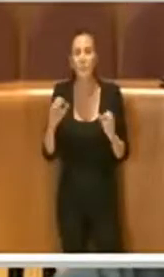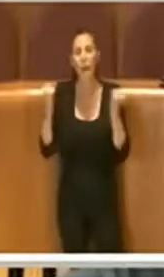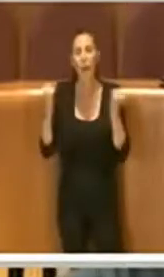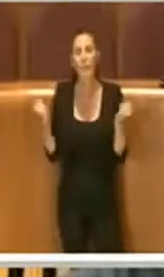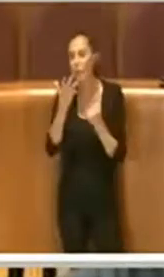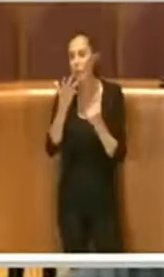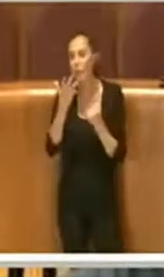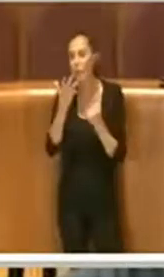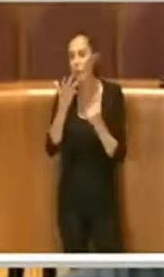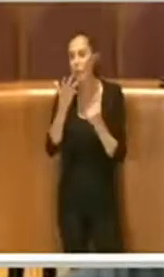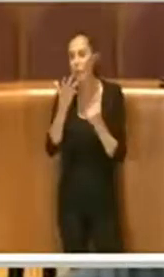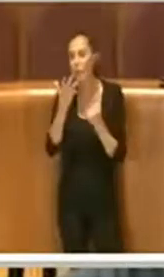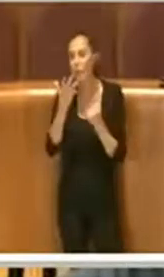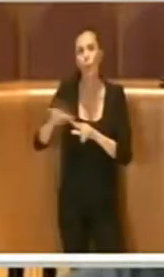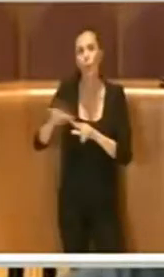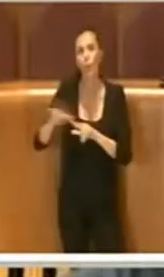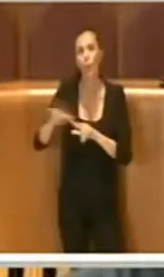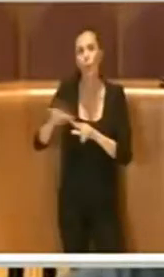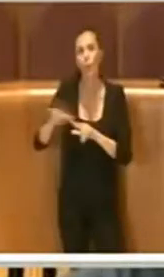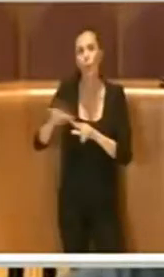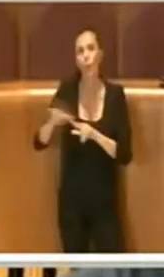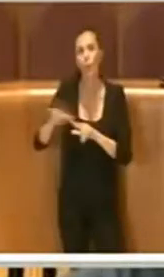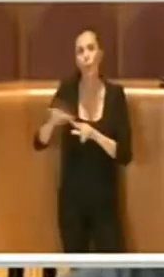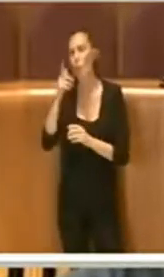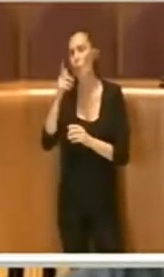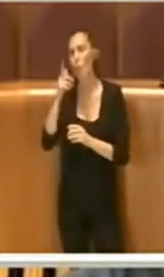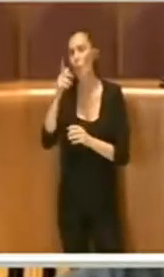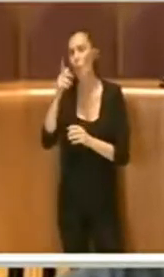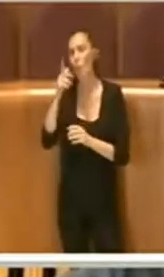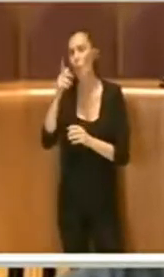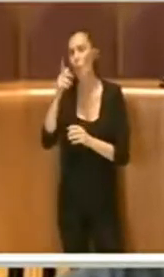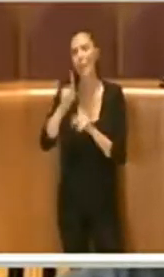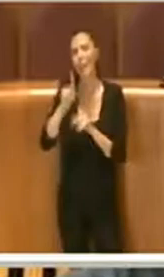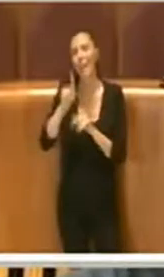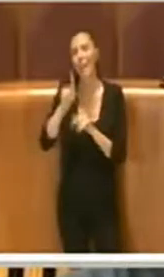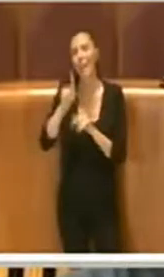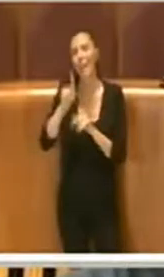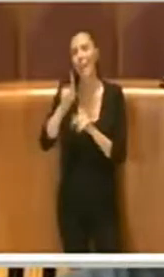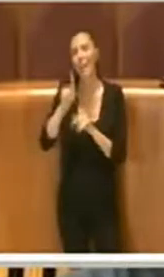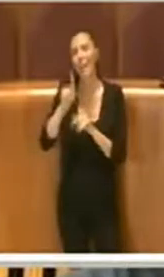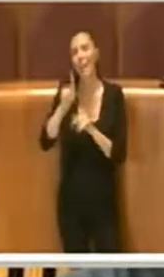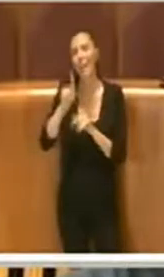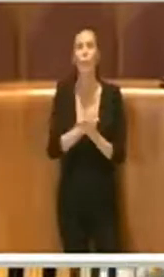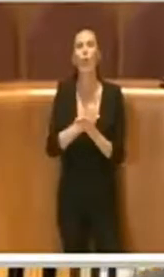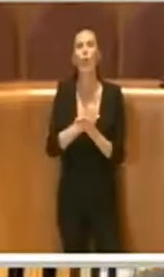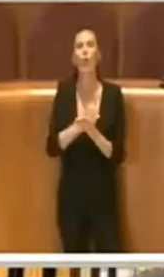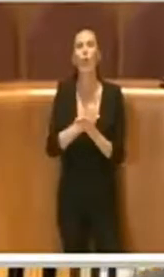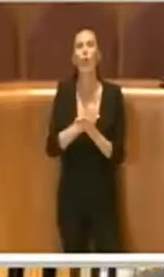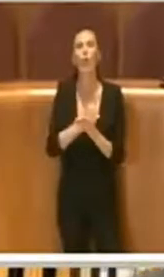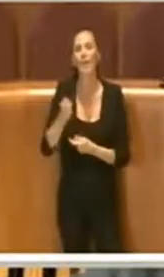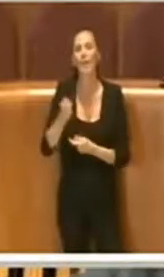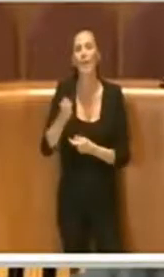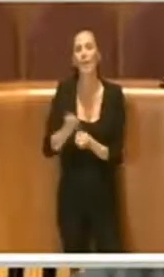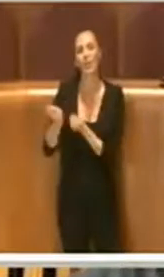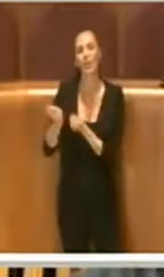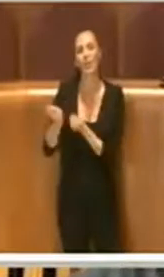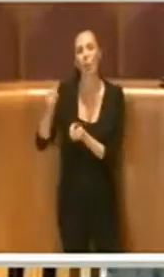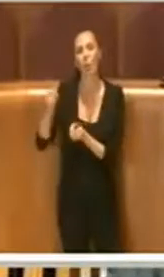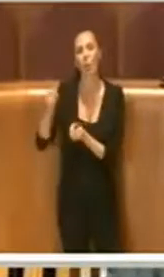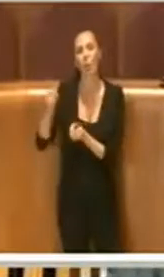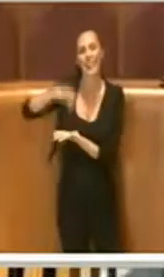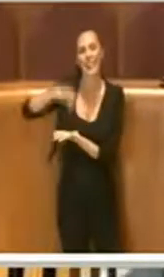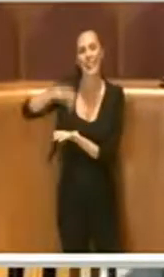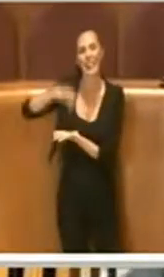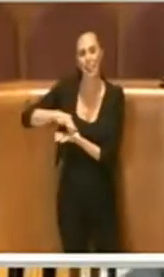municipio che appunto ha fatto ricorso alla regione per stabilire un protocollo per la gestione dell'impianto e quindi stabilire che l